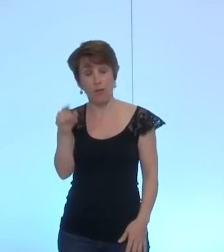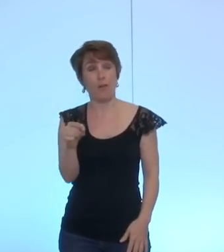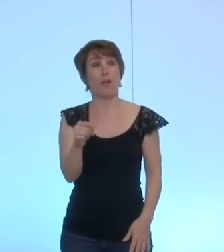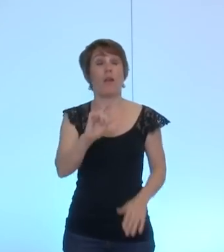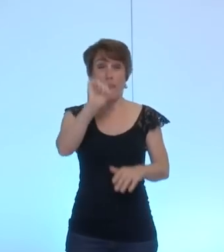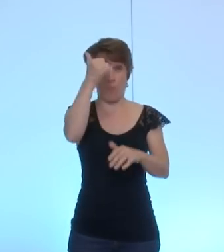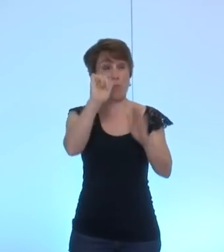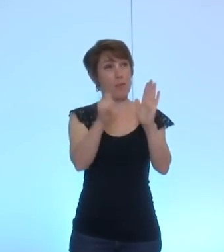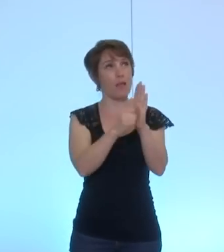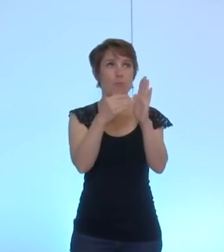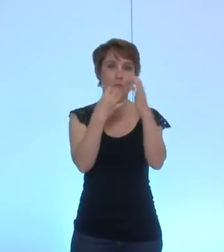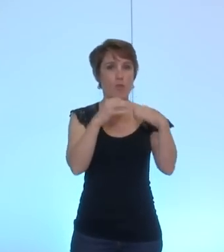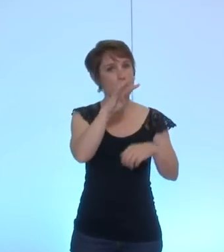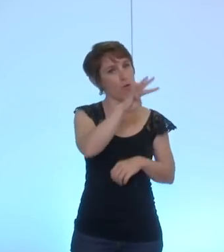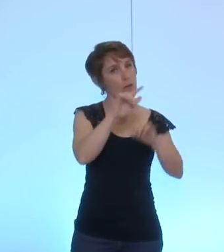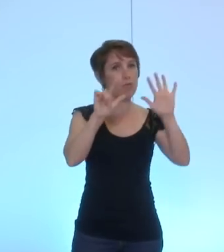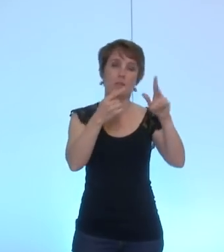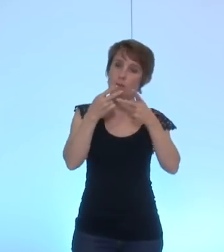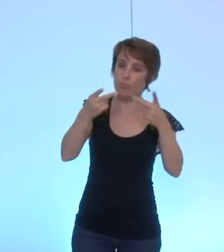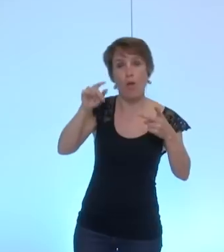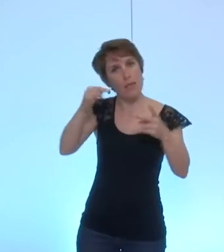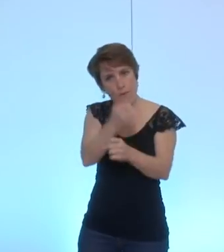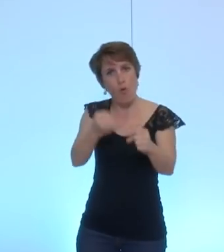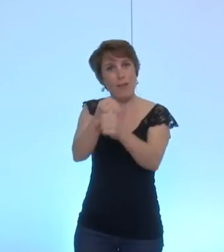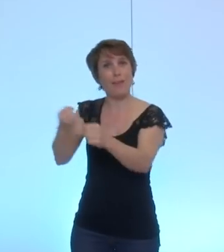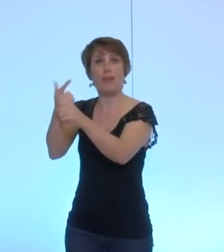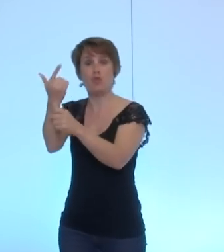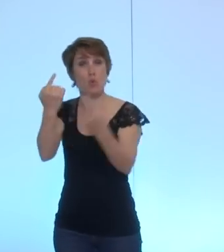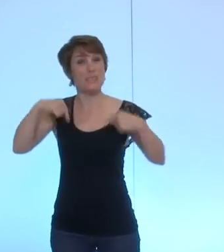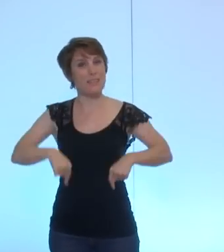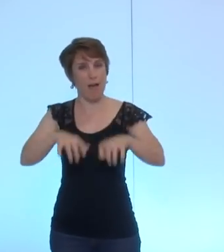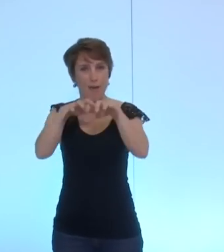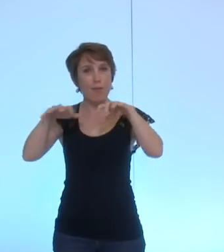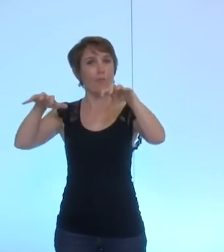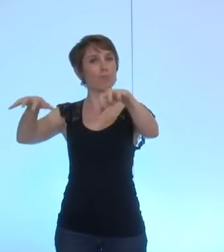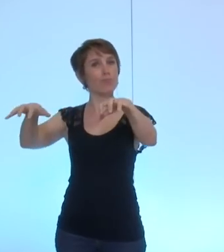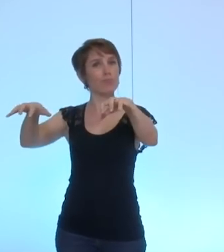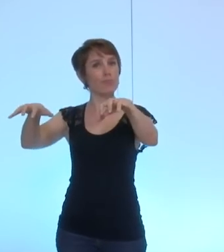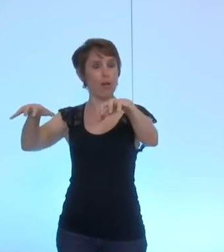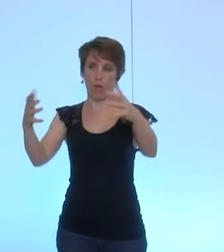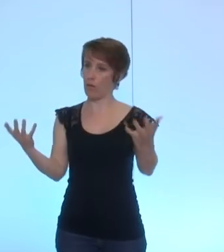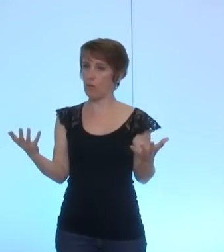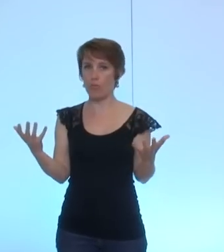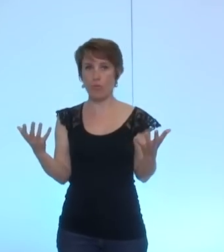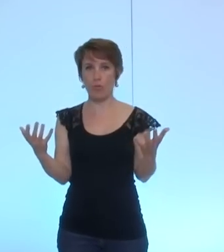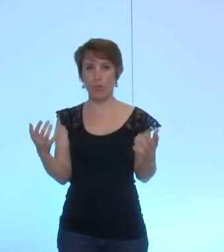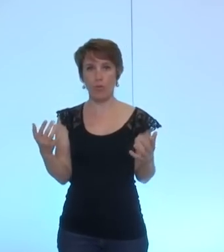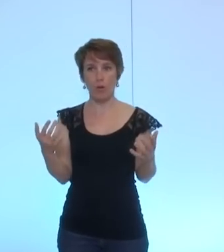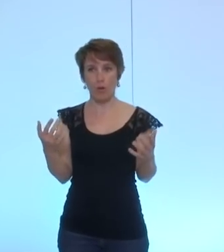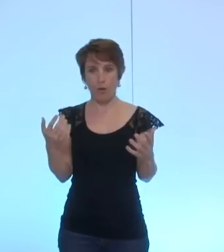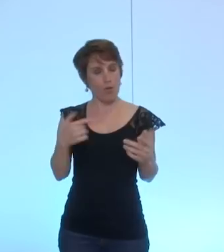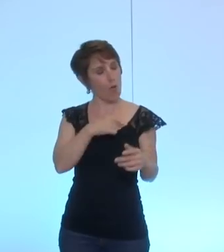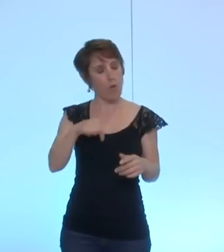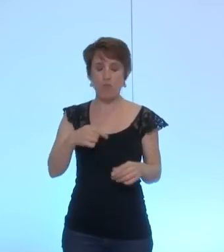qui réclamait la création des deux états et donc nous aussi nous parlons de la fin du Bocuse de Gaza